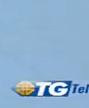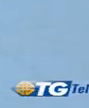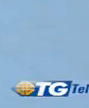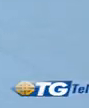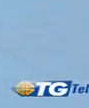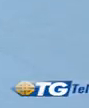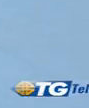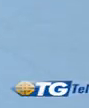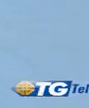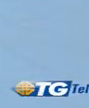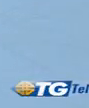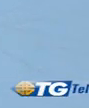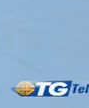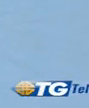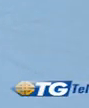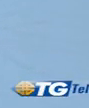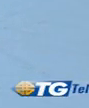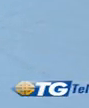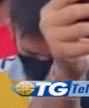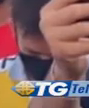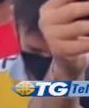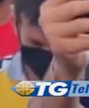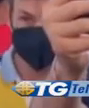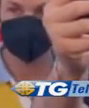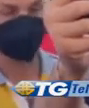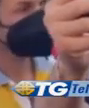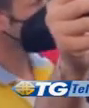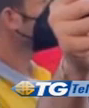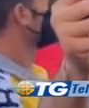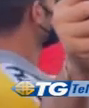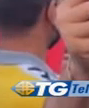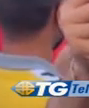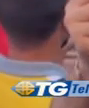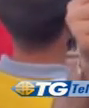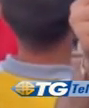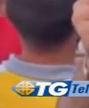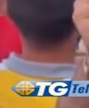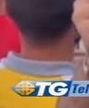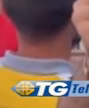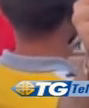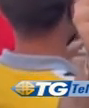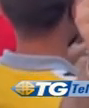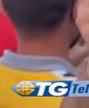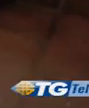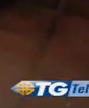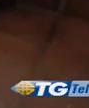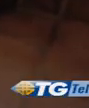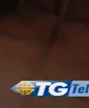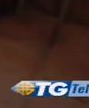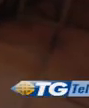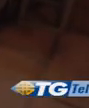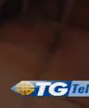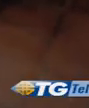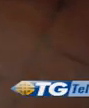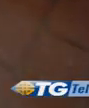Sociali che ha fatto esplodere nuova tensione in maggioranza. E il messaggio a Matteo Salvini è altrettanto limpido. Non solo il Green Pass resta, ma verrà